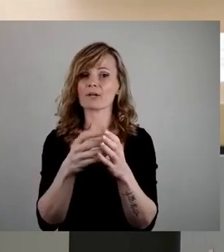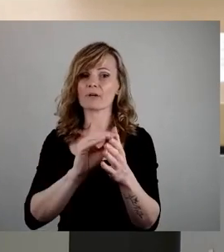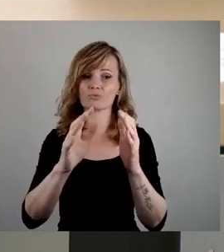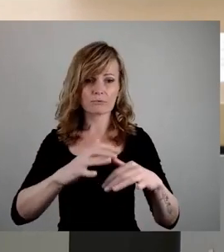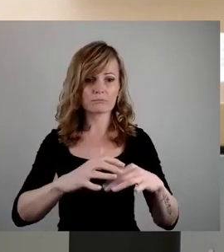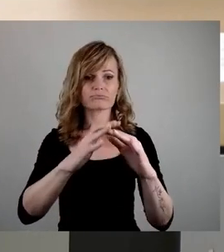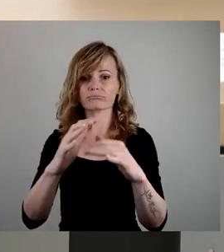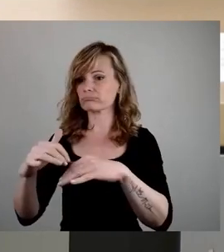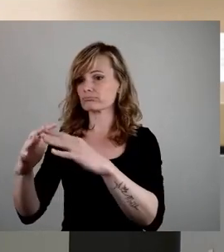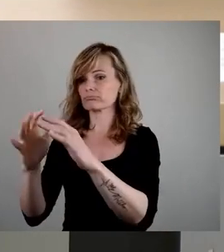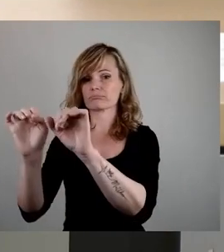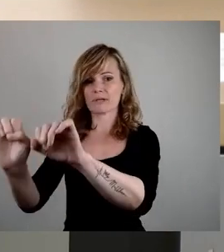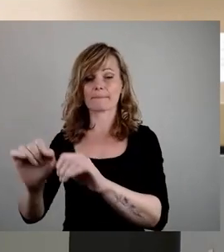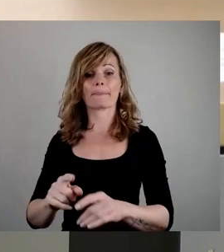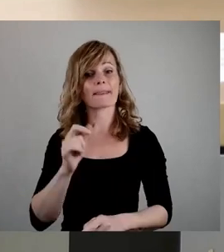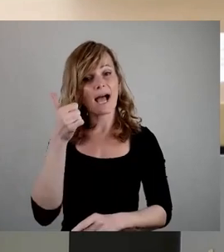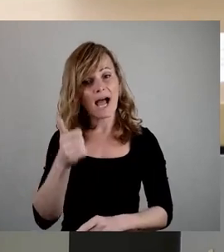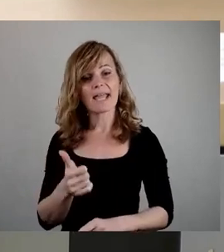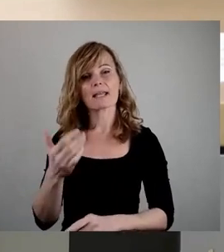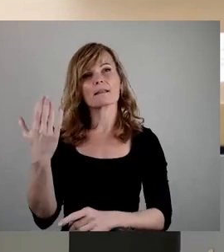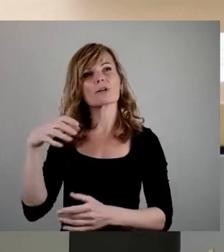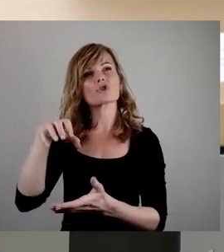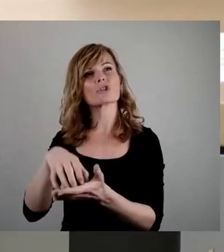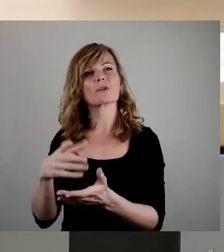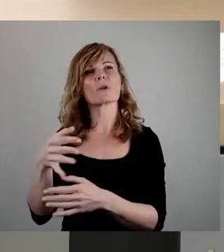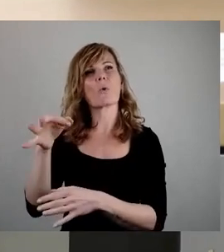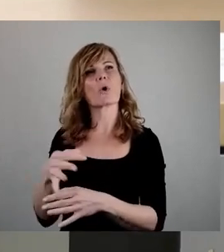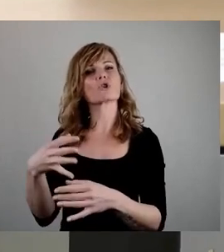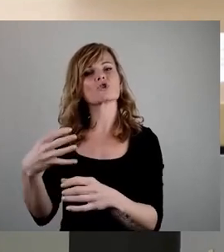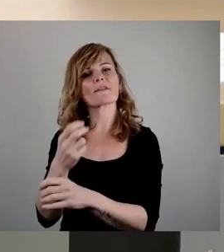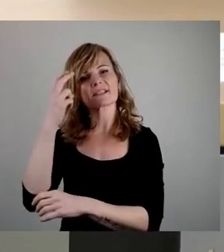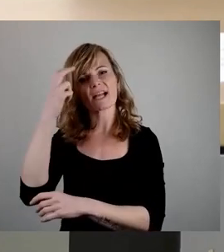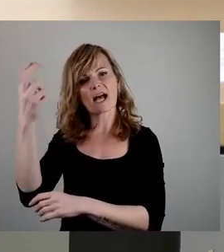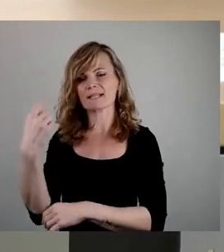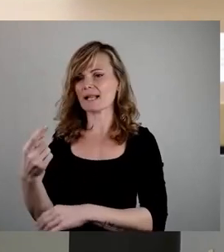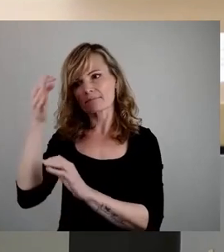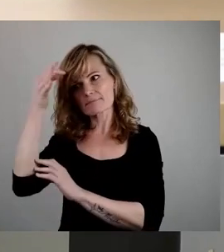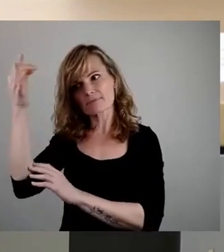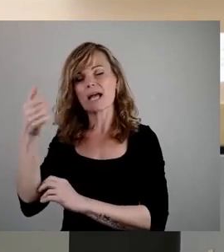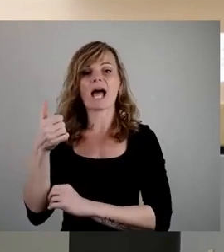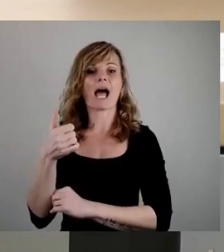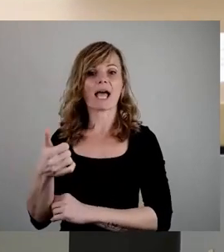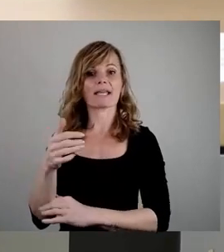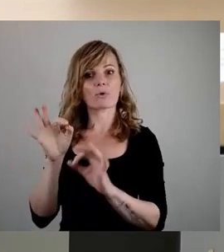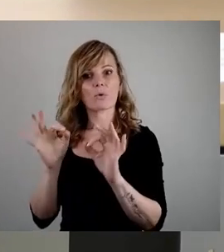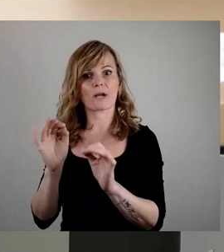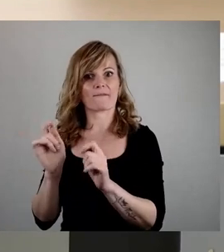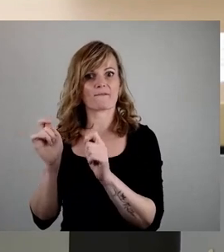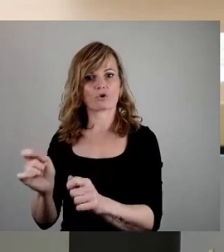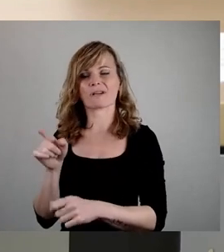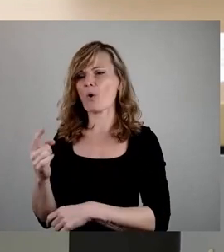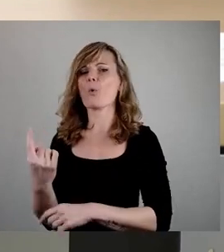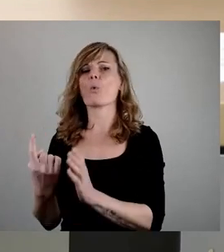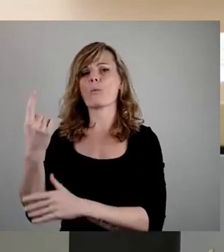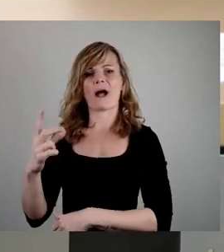Es gab einen ganz konkreten Vorschlag aus einem Stadtbezirks oder aus einem Ortschaftsrat in dem Fall, Oberwarter, der jetzt nun wirklich nicht verdächtig